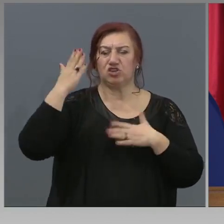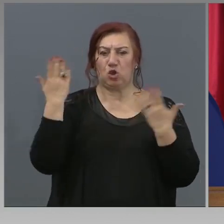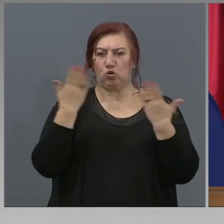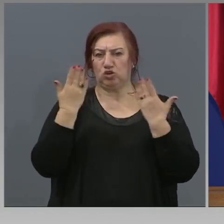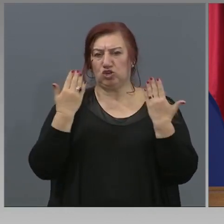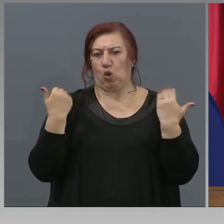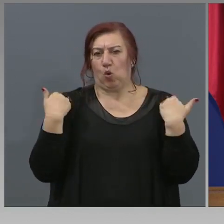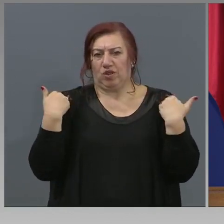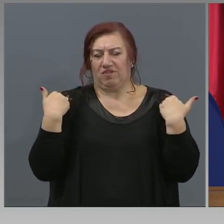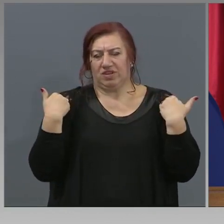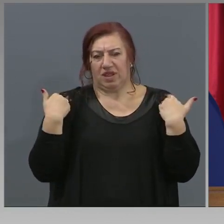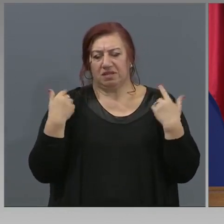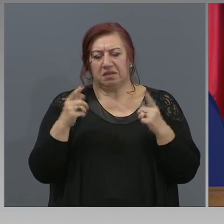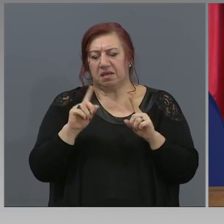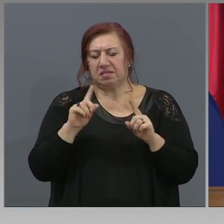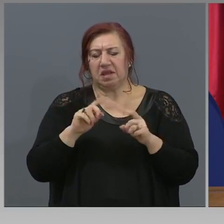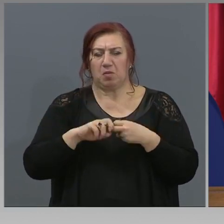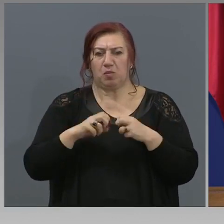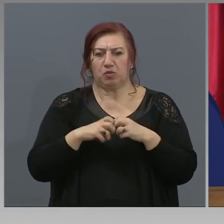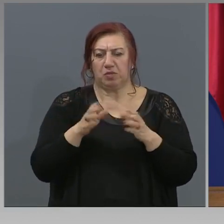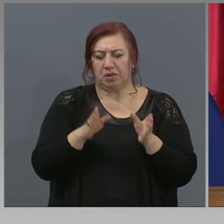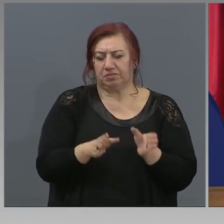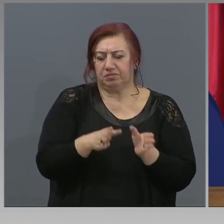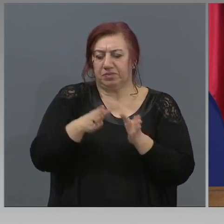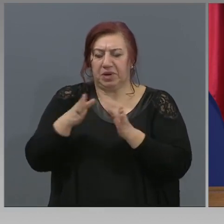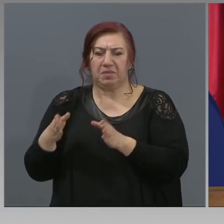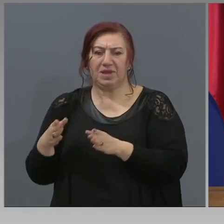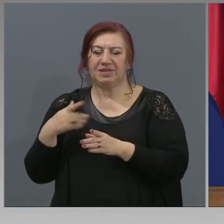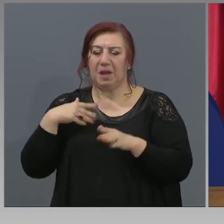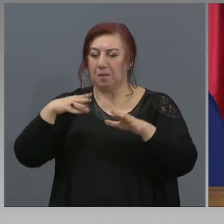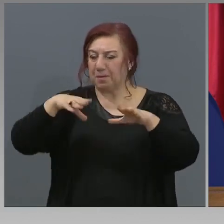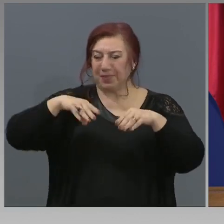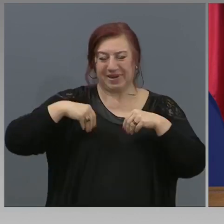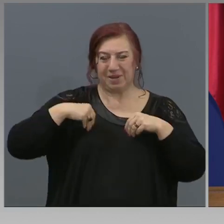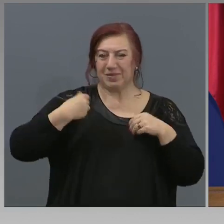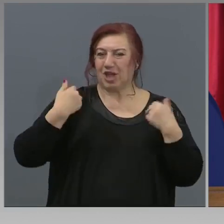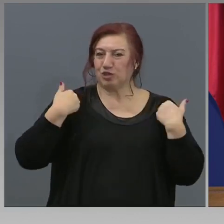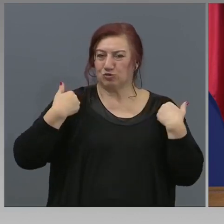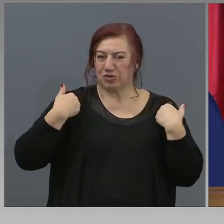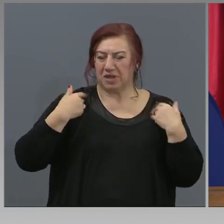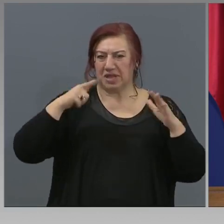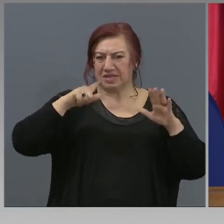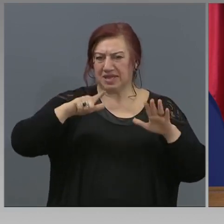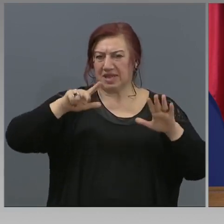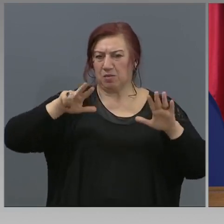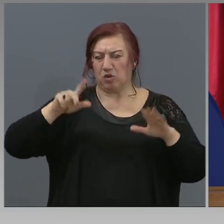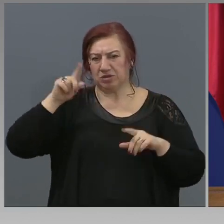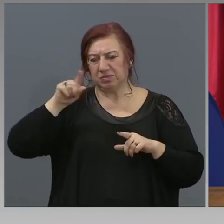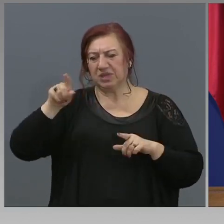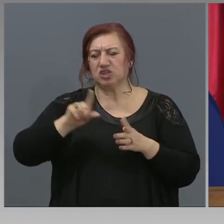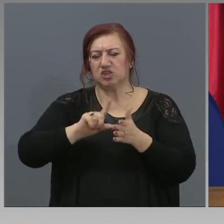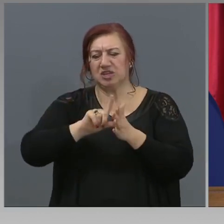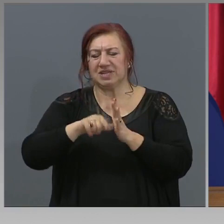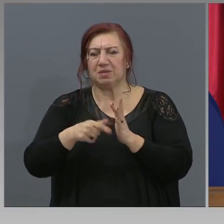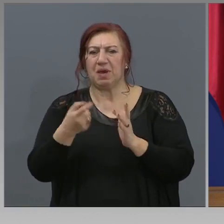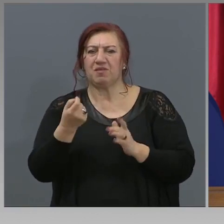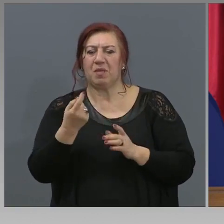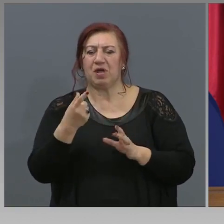проблем да се изтеглят кампаниите с 7-8 дни, вероятно толкова ще се забави издаването на дипломите.